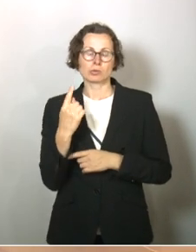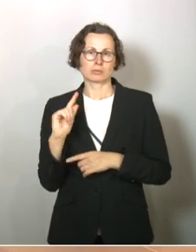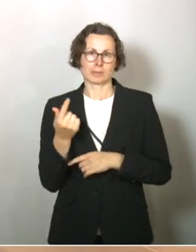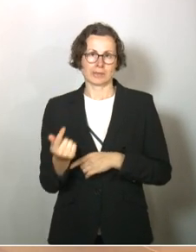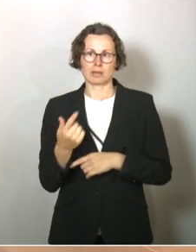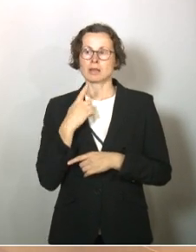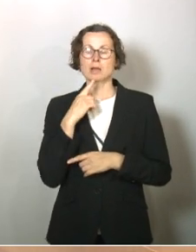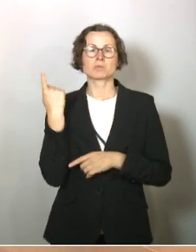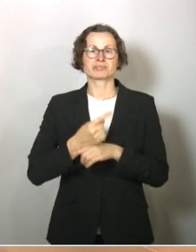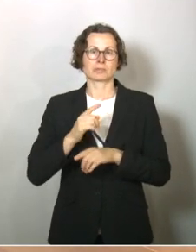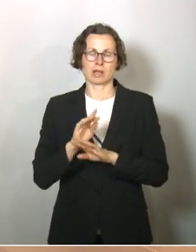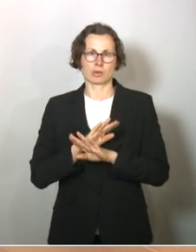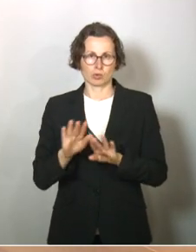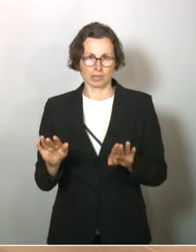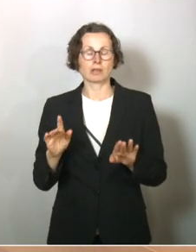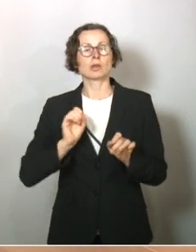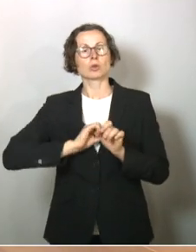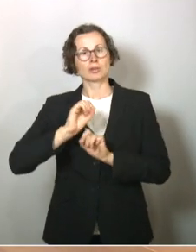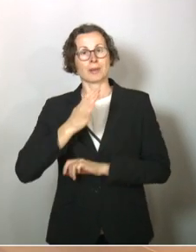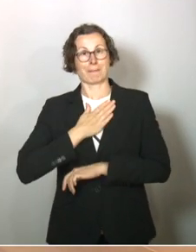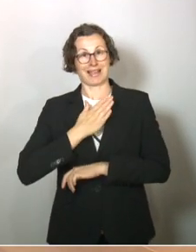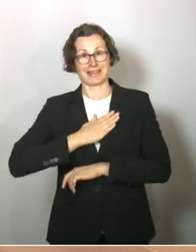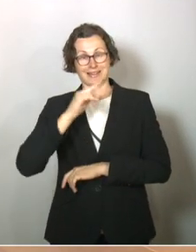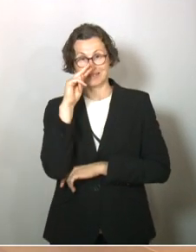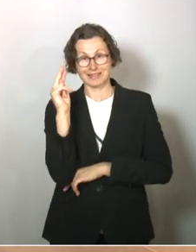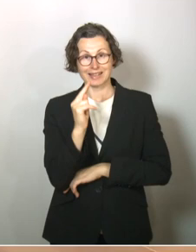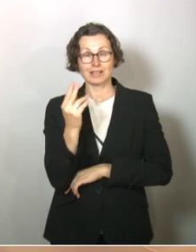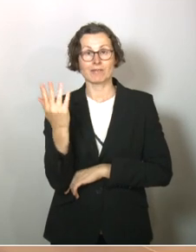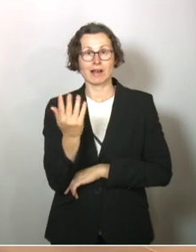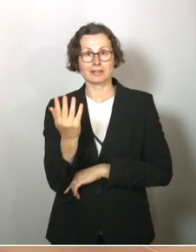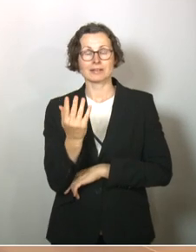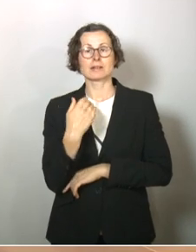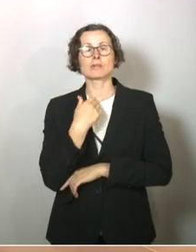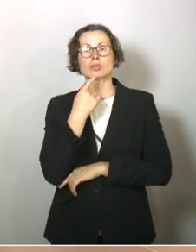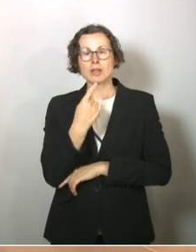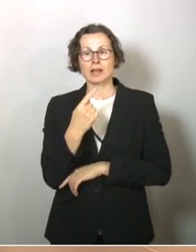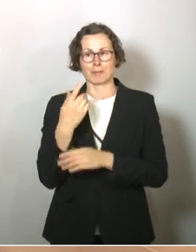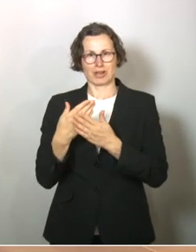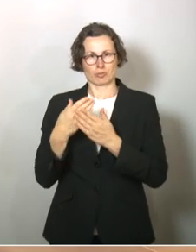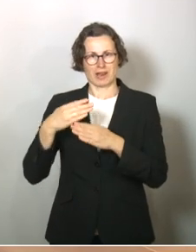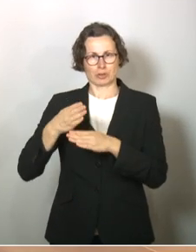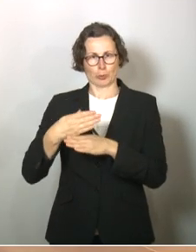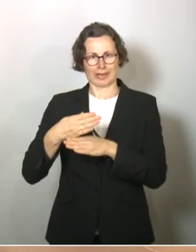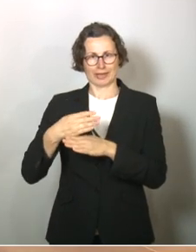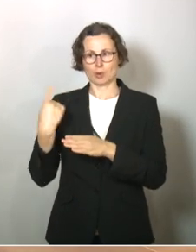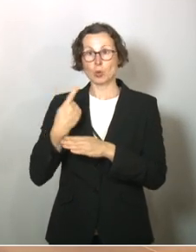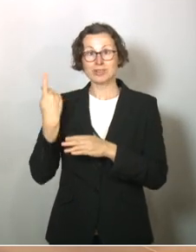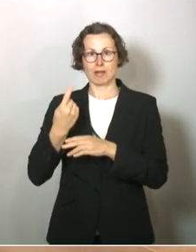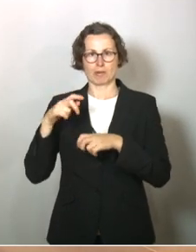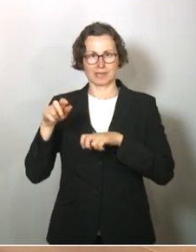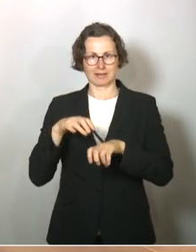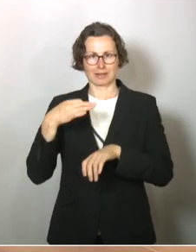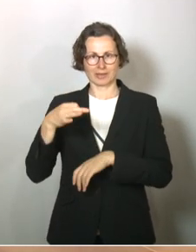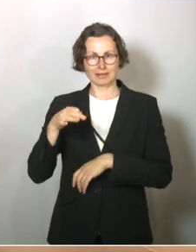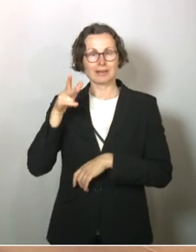noch nicht per Beschluss feststellen. Ich will zumindest aber aus meiner Sicht sagen, dass zumindest in Thüringen mit unserem Ministerpräsidenten Bodo Ramelow, der